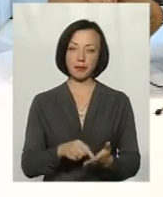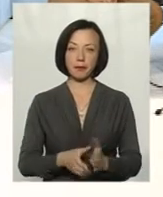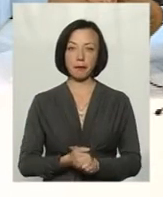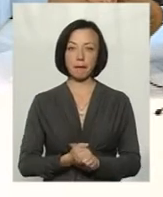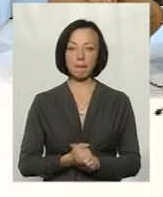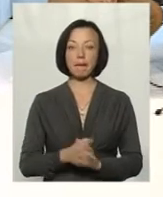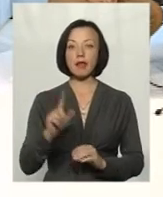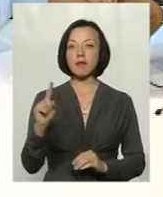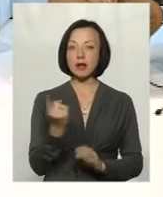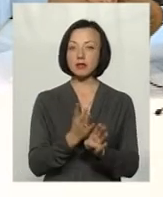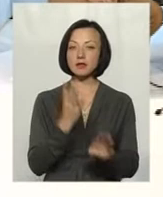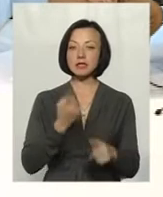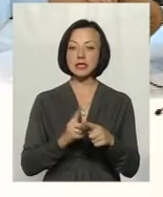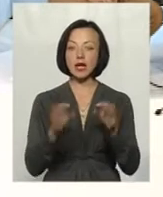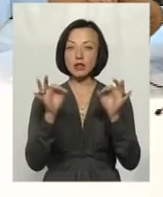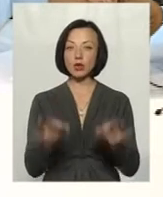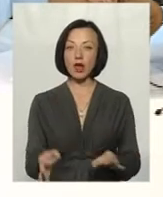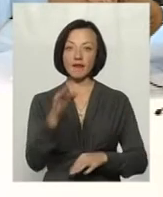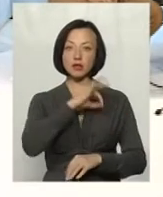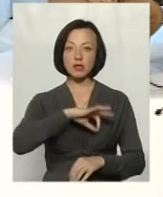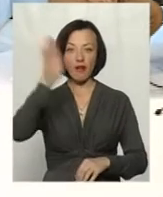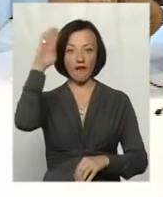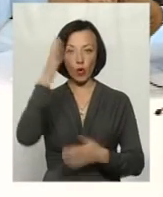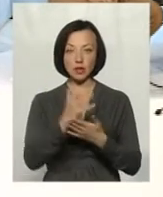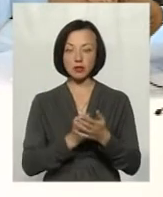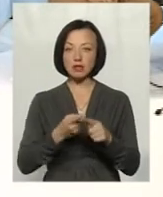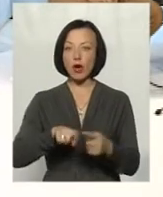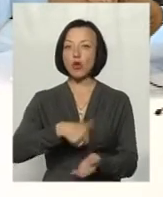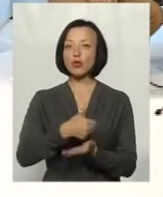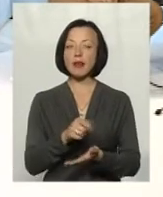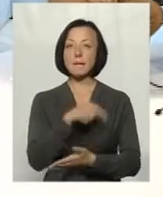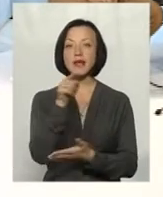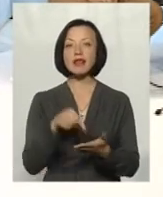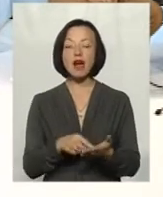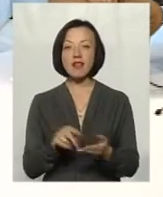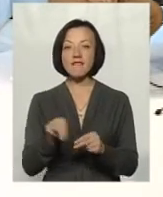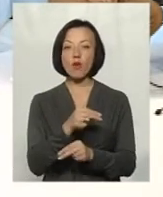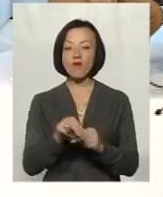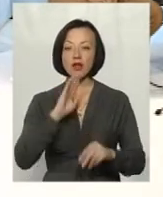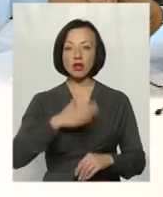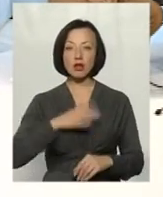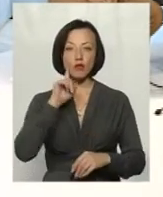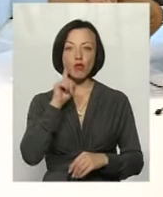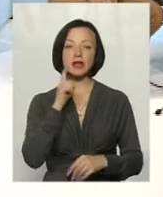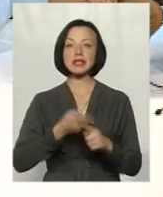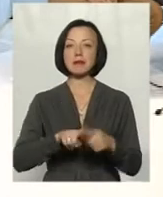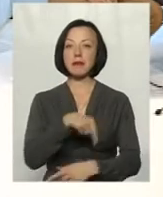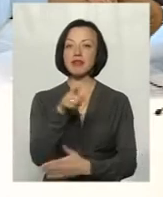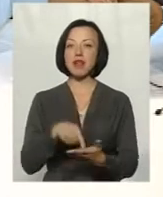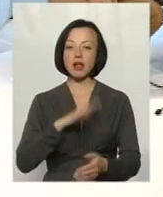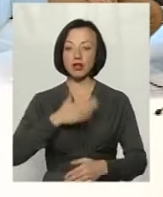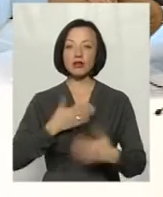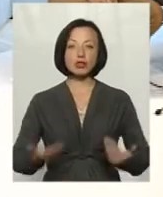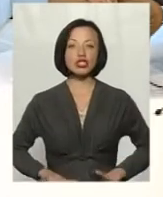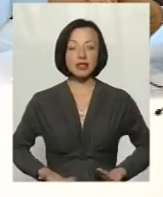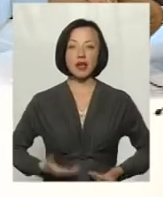Перш за все, це раціональне використання водних ресурсів. Це саме основне питання, це питання виховання нашої молоді, це питання нашого